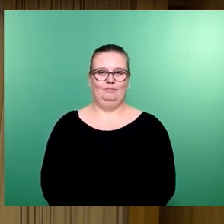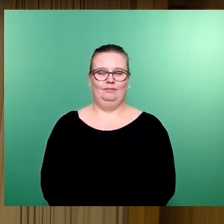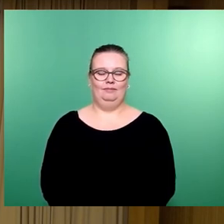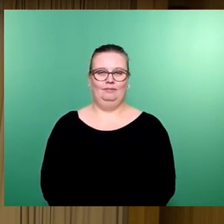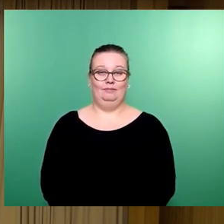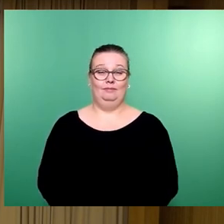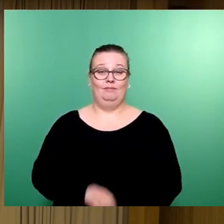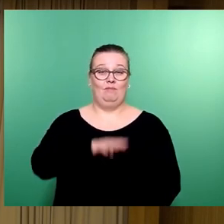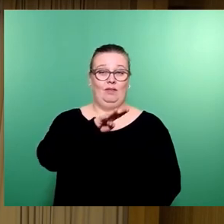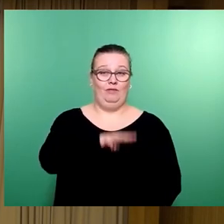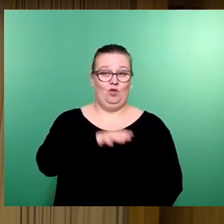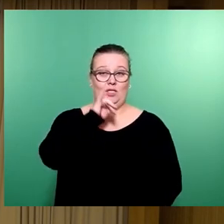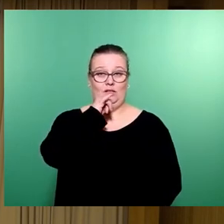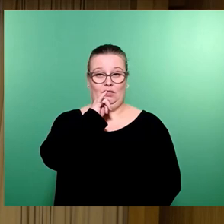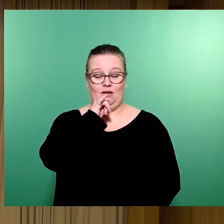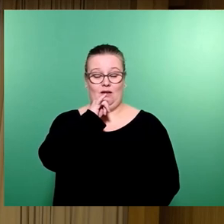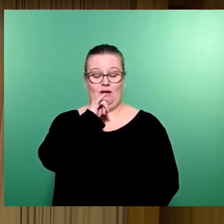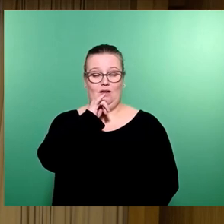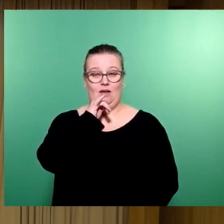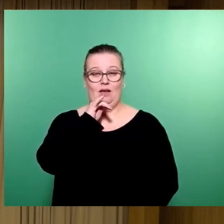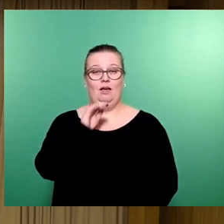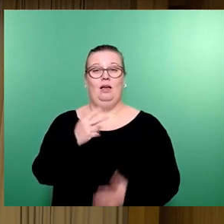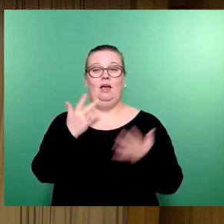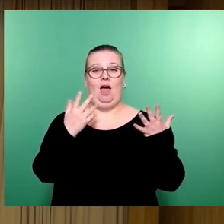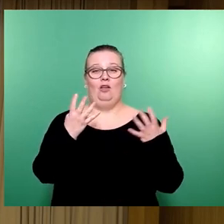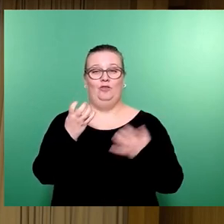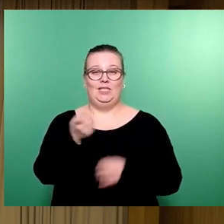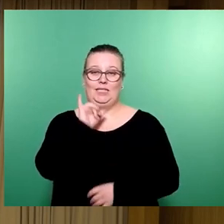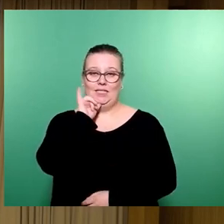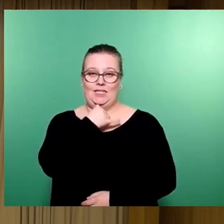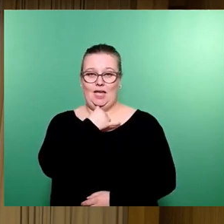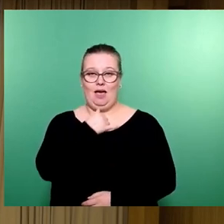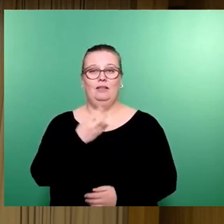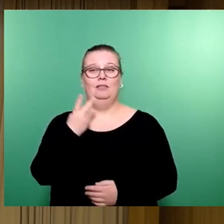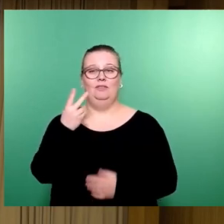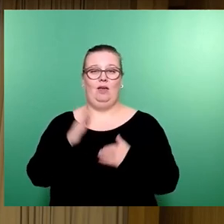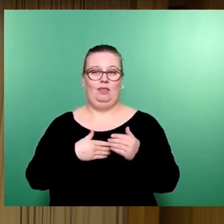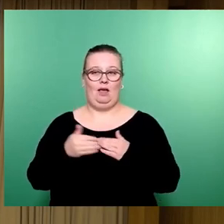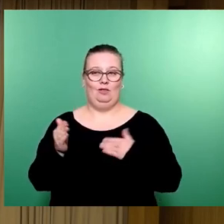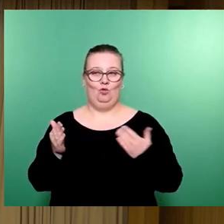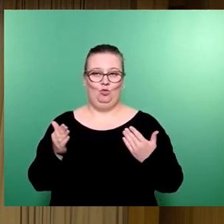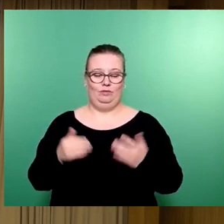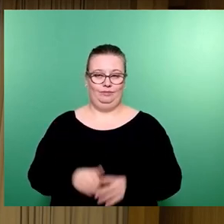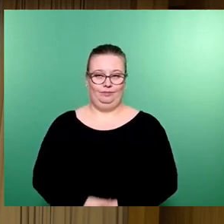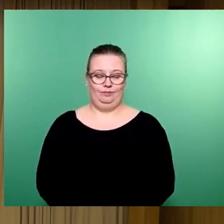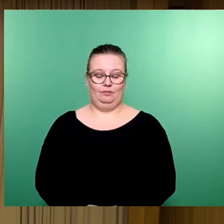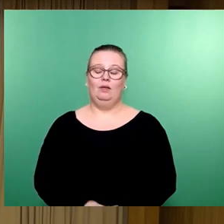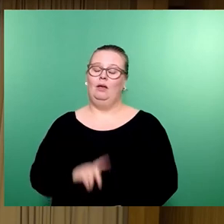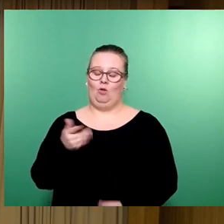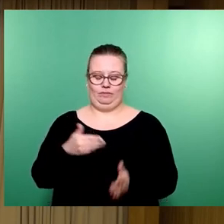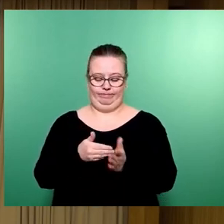14 Ja-Stimmen, 48 Nein, 2 Enthaltungen. Wer damit ebenso